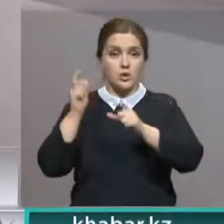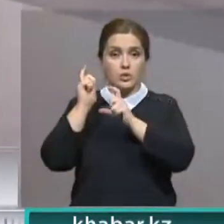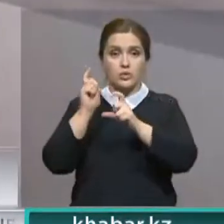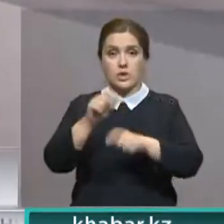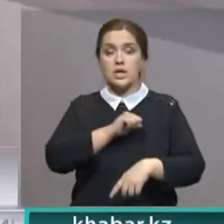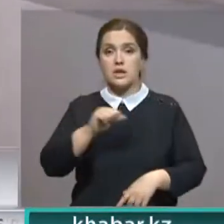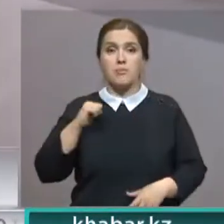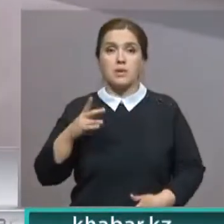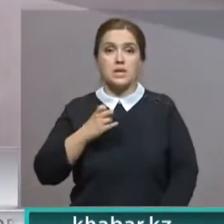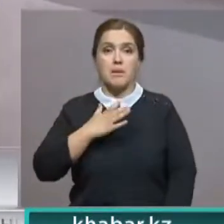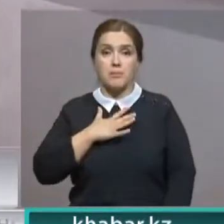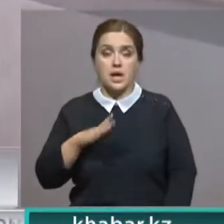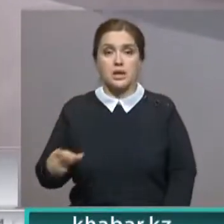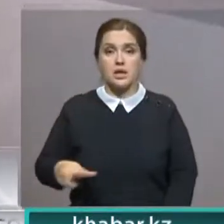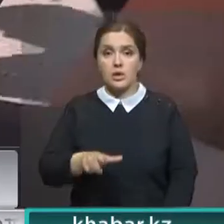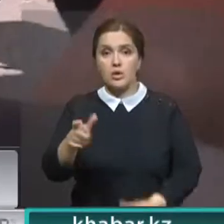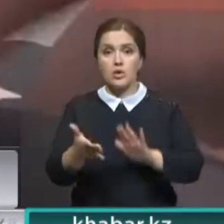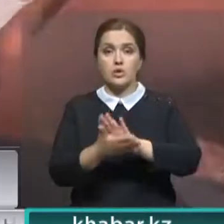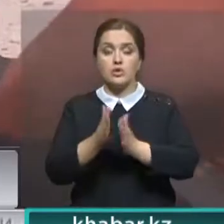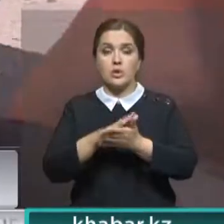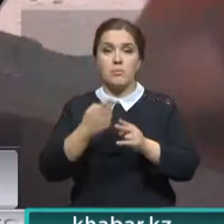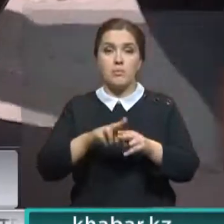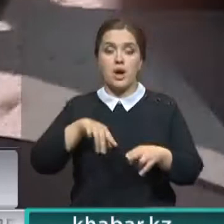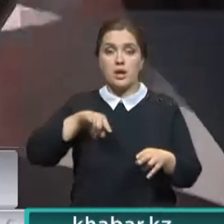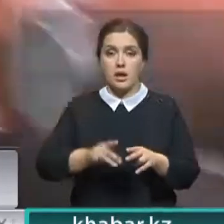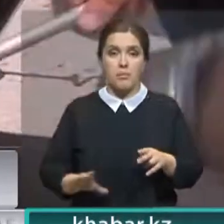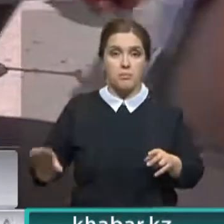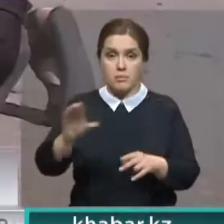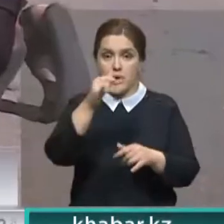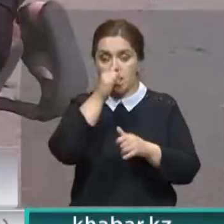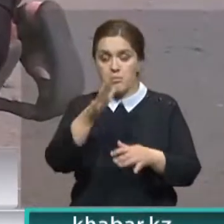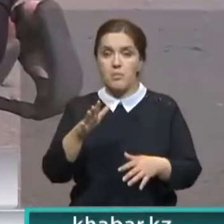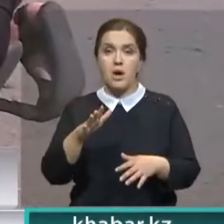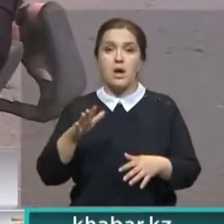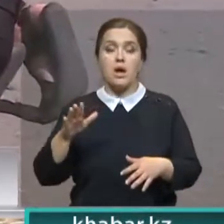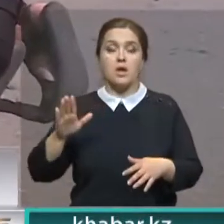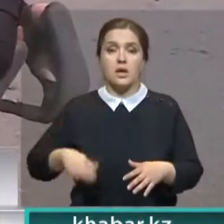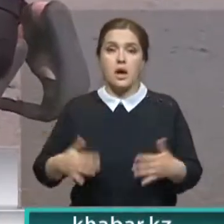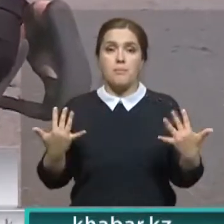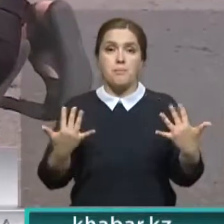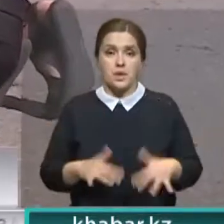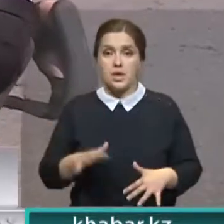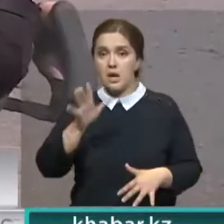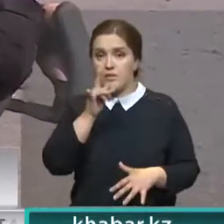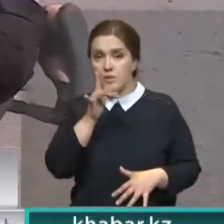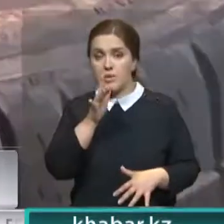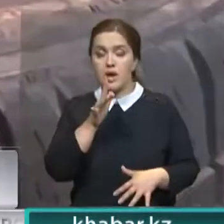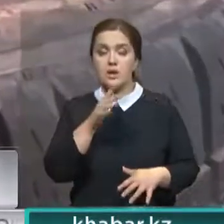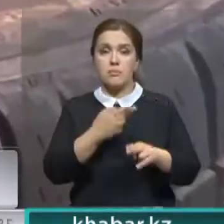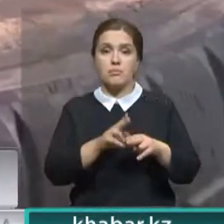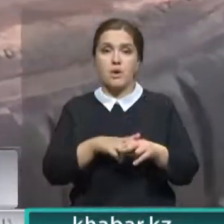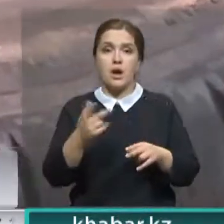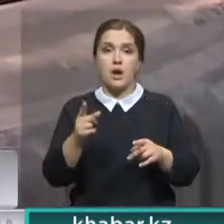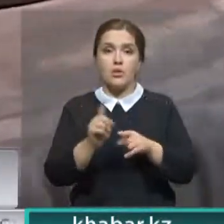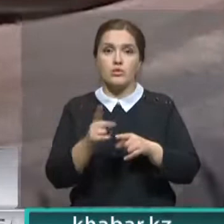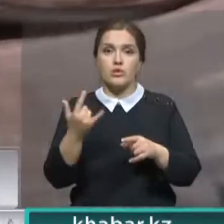оказались в неприятной дорожной ситуации. Угодили в яму, которую никак не объехать. Дальше потерянное время при замене колеса. Ускоряли процесс, работая в четыре руки. А